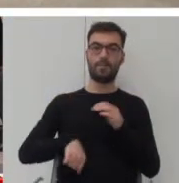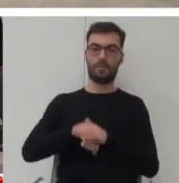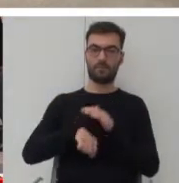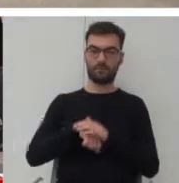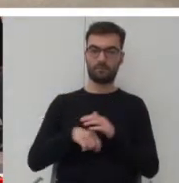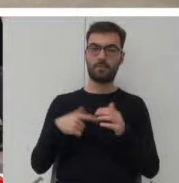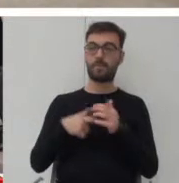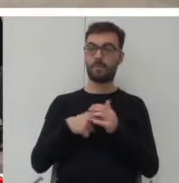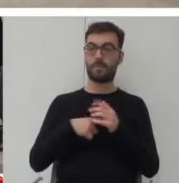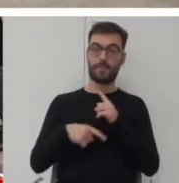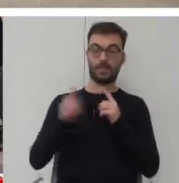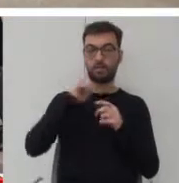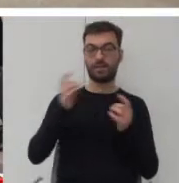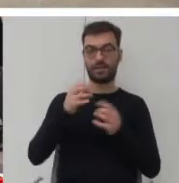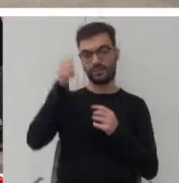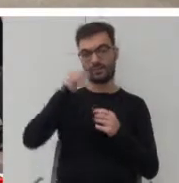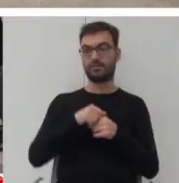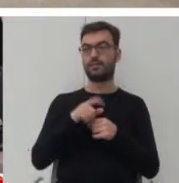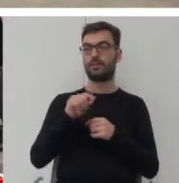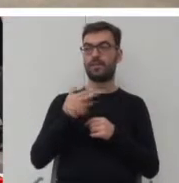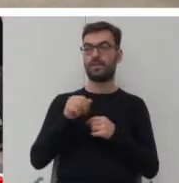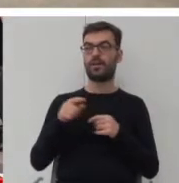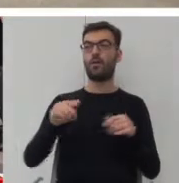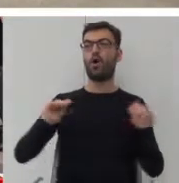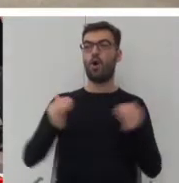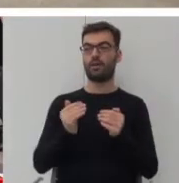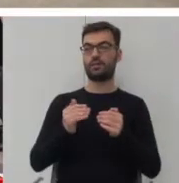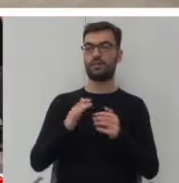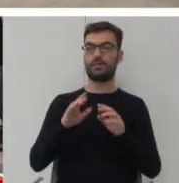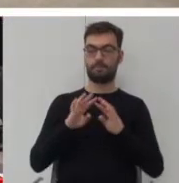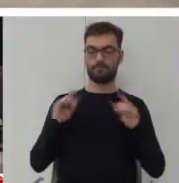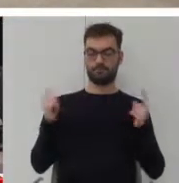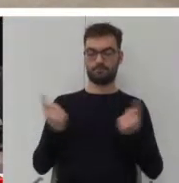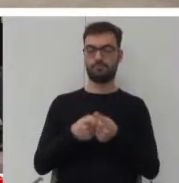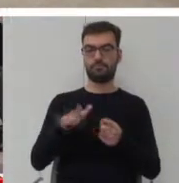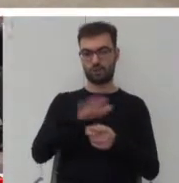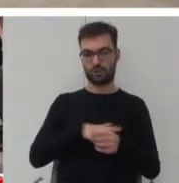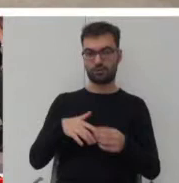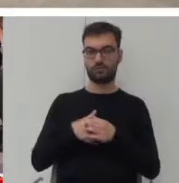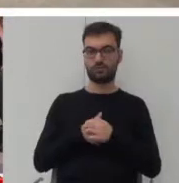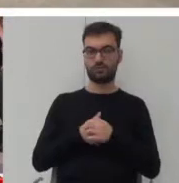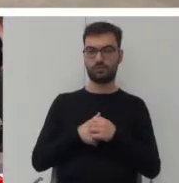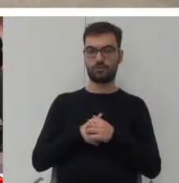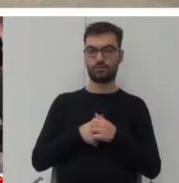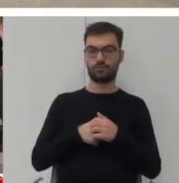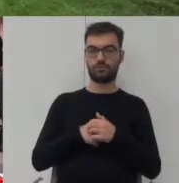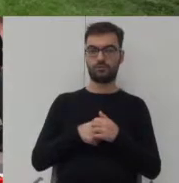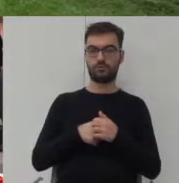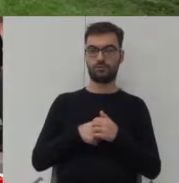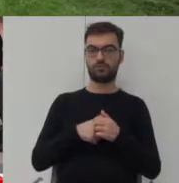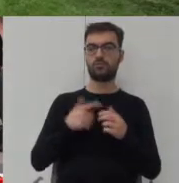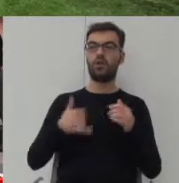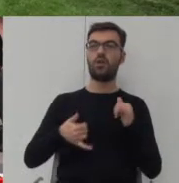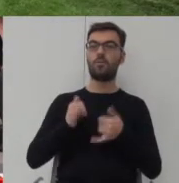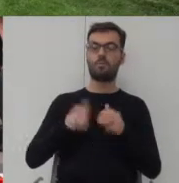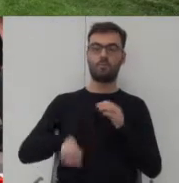Ta dyscyplina, którą chłopcy uprawiają nazywa się pana. Ona ogranicza tą przestrzeń właśnie wykopywania piłki.